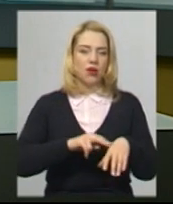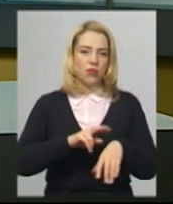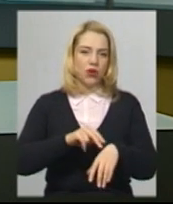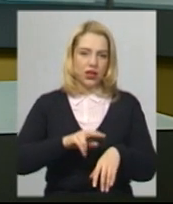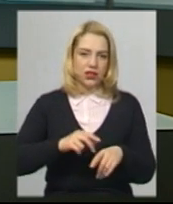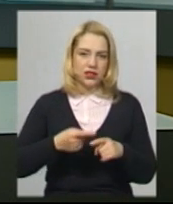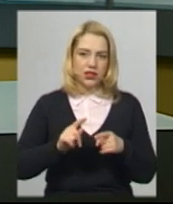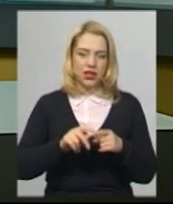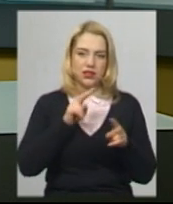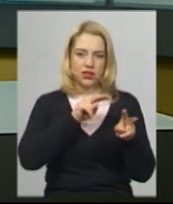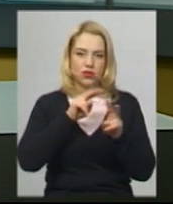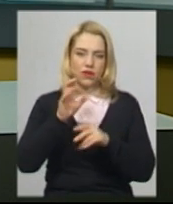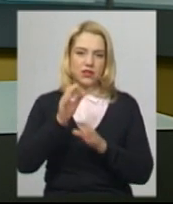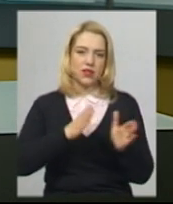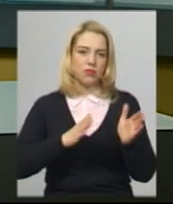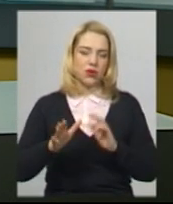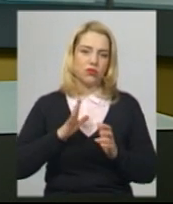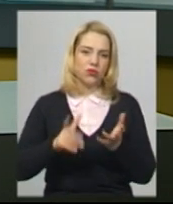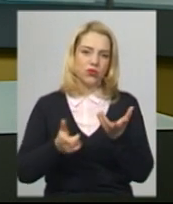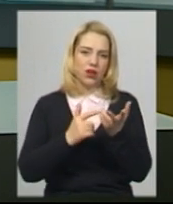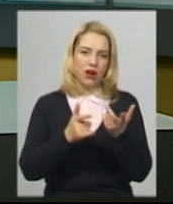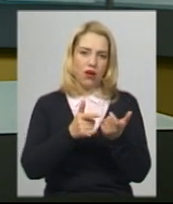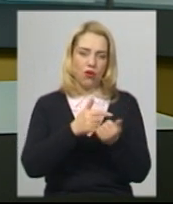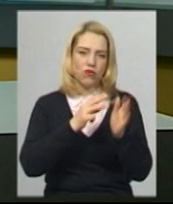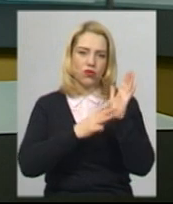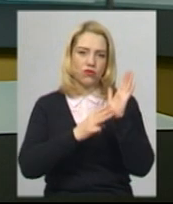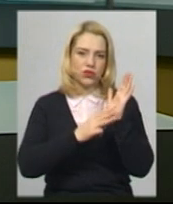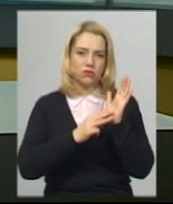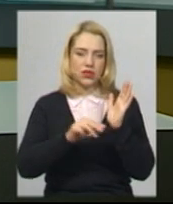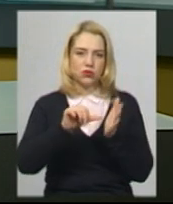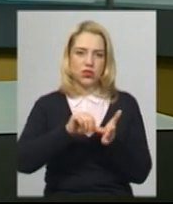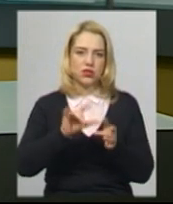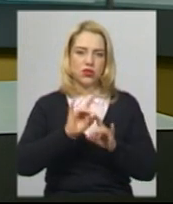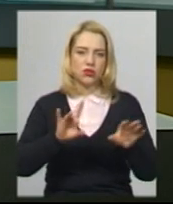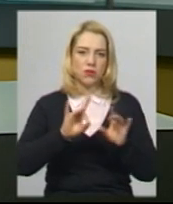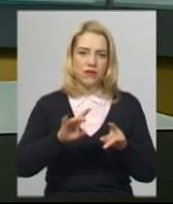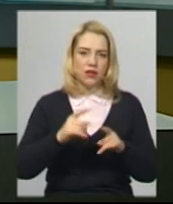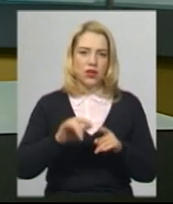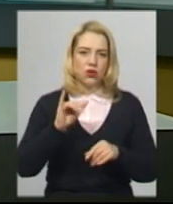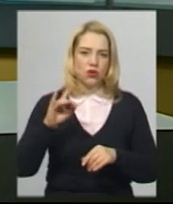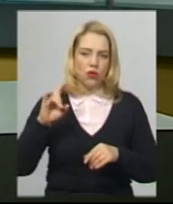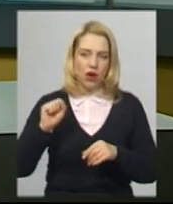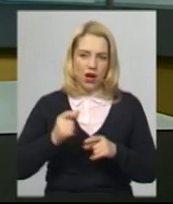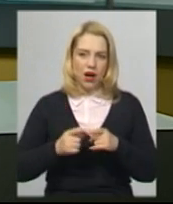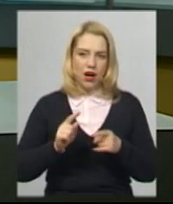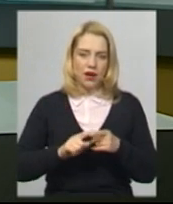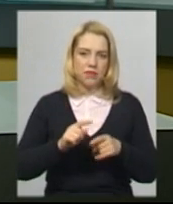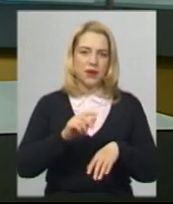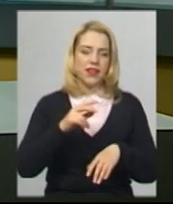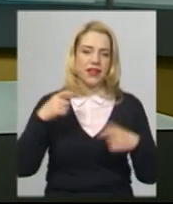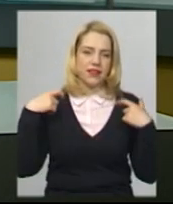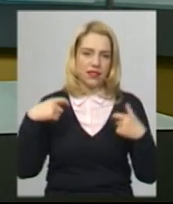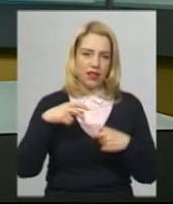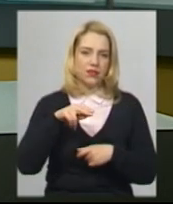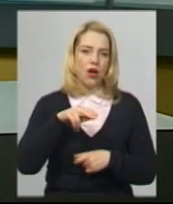час акції в обласному центрі, нарахували 80 учасників. Сказала Суспільному лейтенант патрульної поліції Марія Брилко. Що